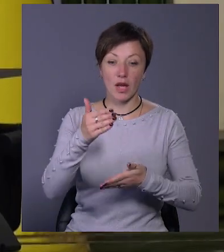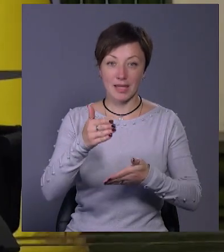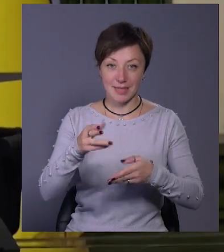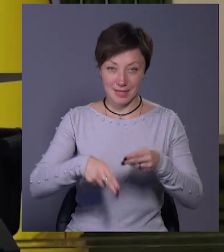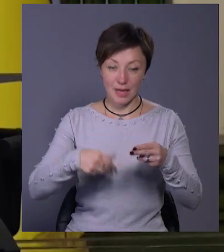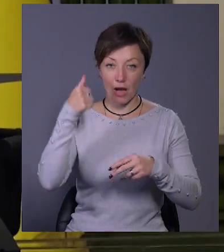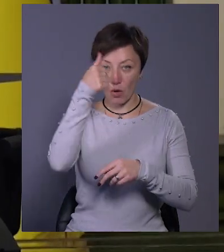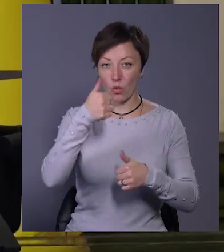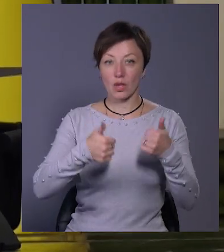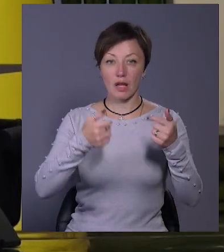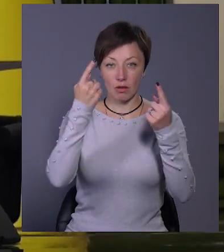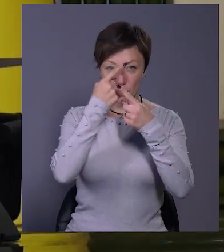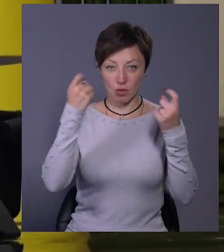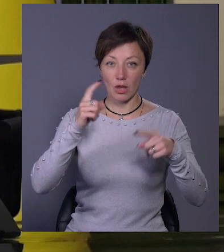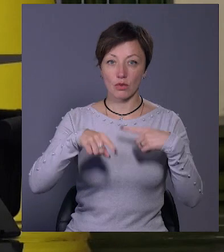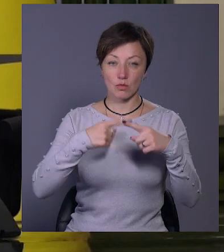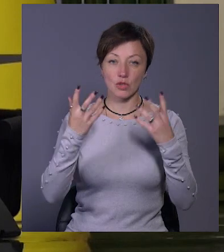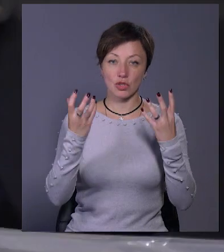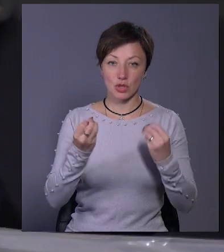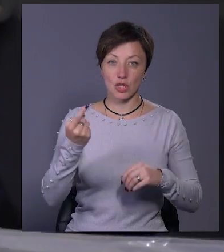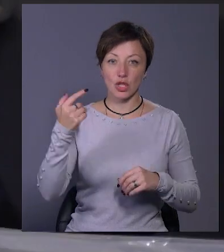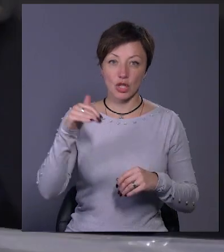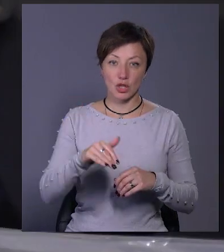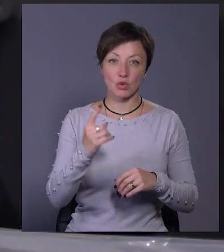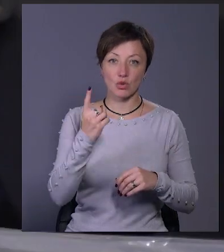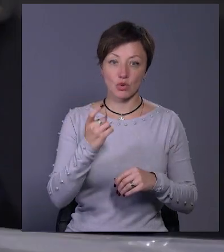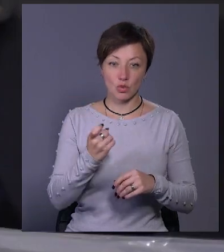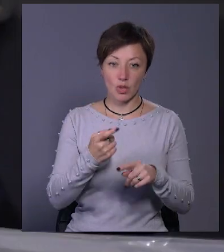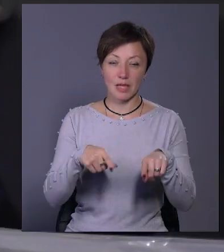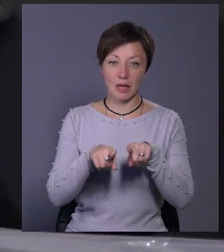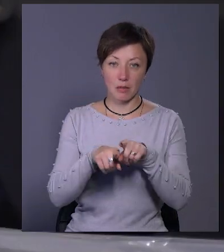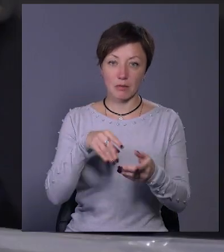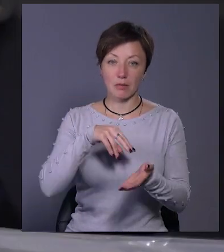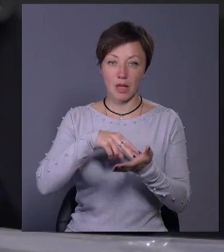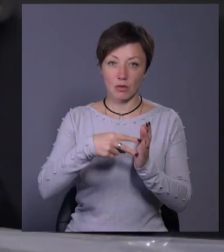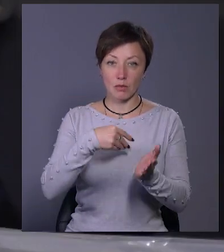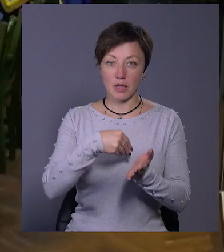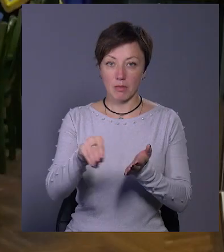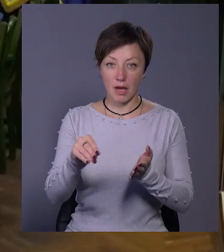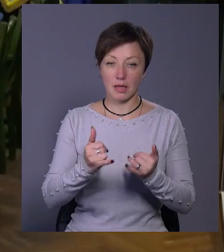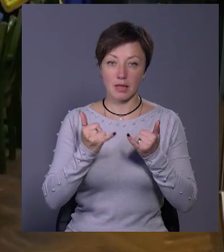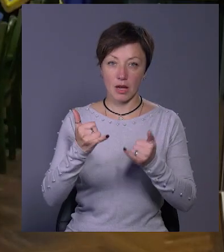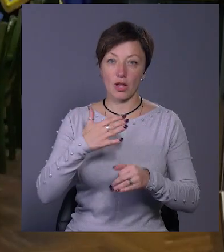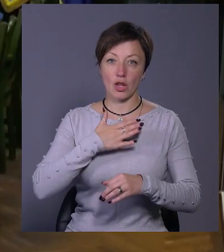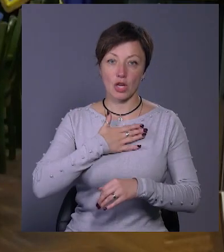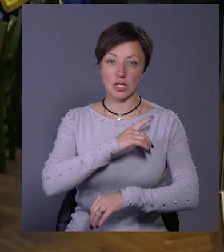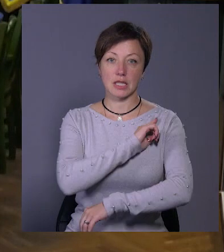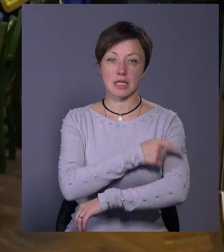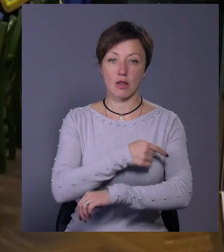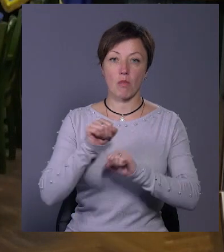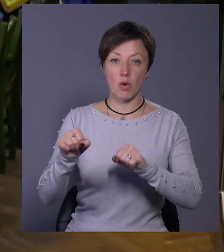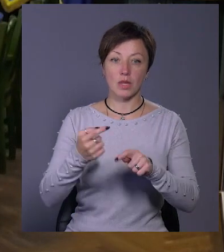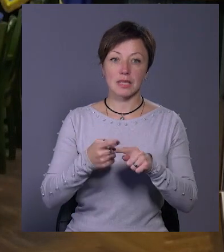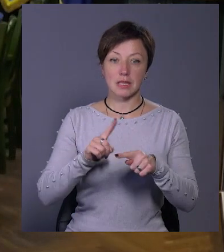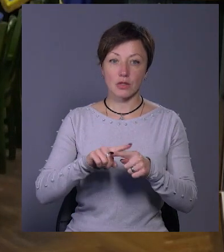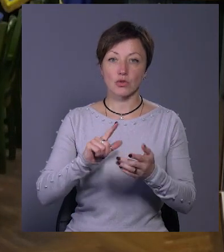інший тендер буде оголошений наступного тижня, ще 1100 впівні дронів плануємо придбати і передати їх для наших сил оборони. Це все